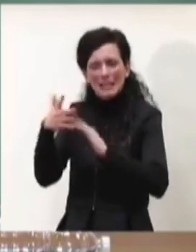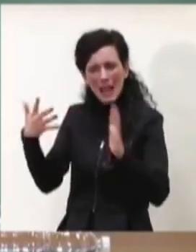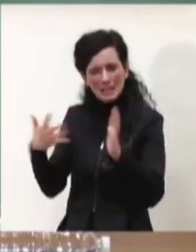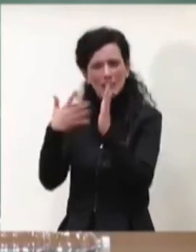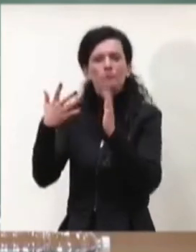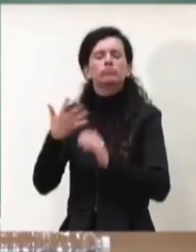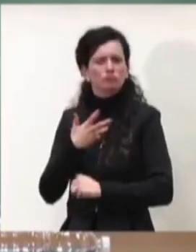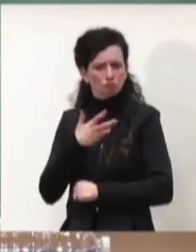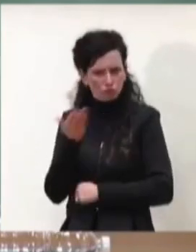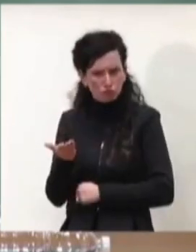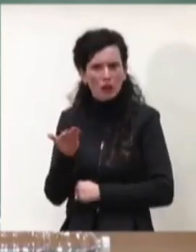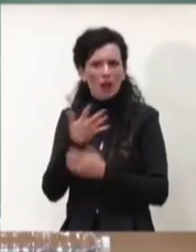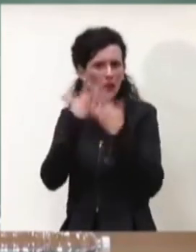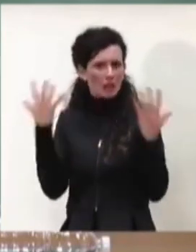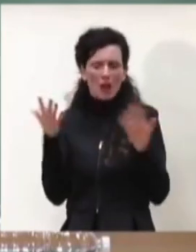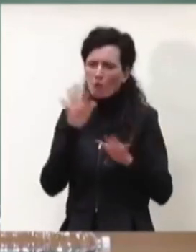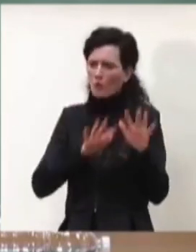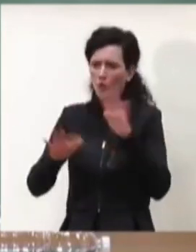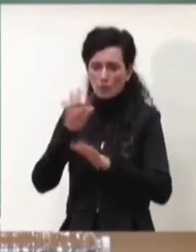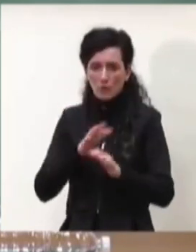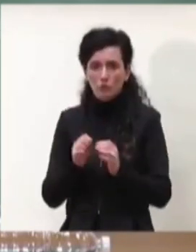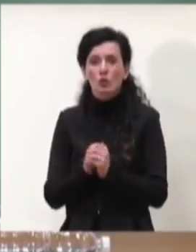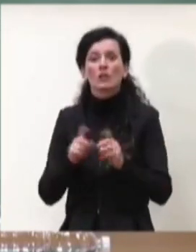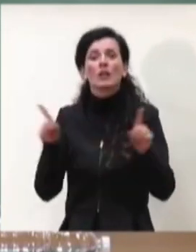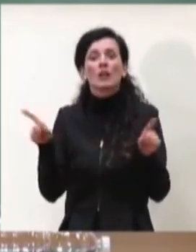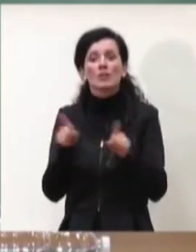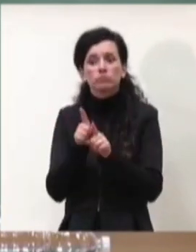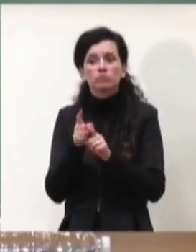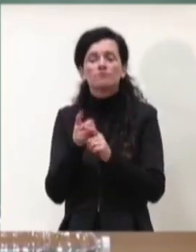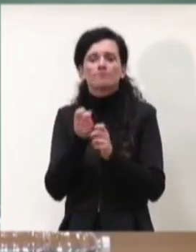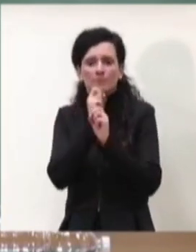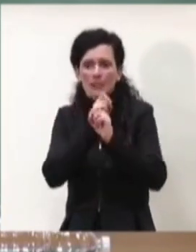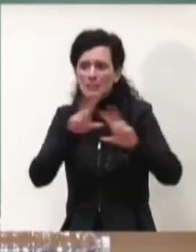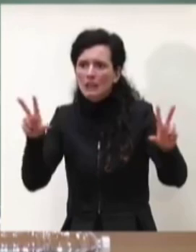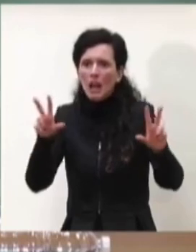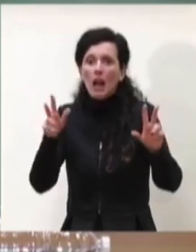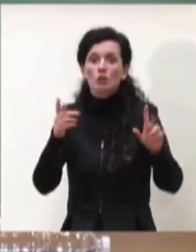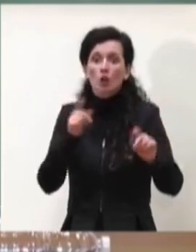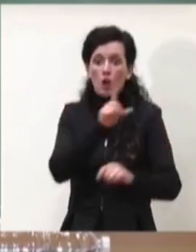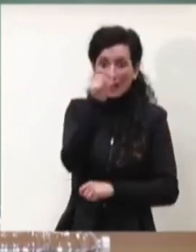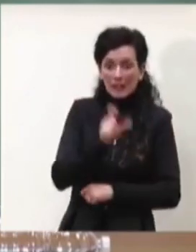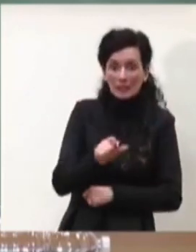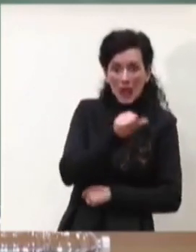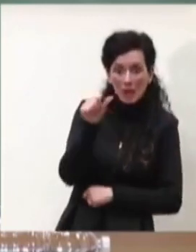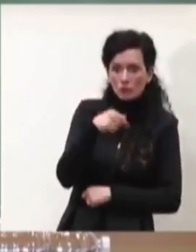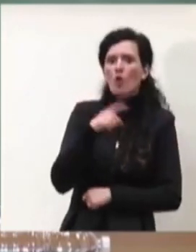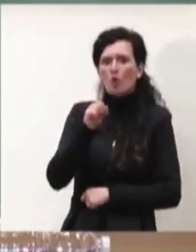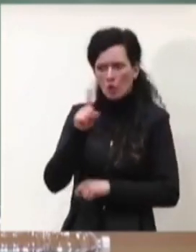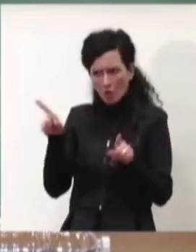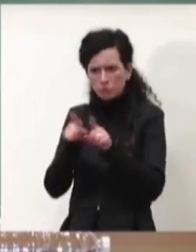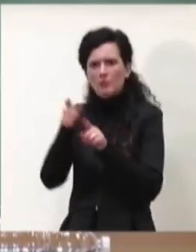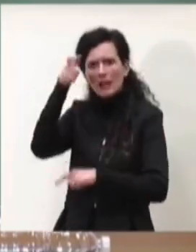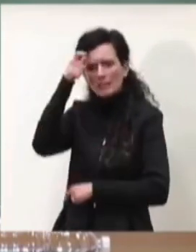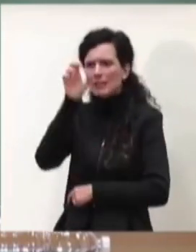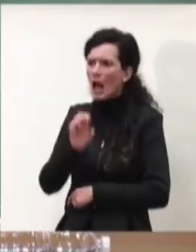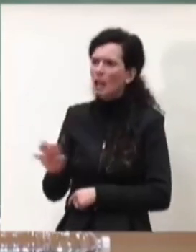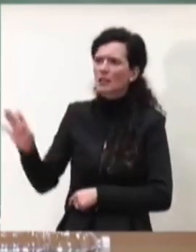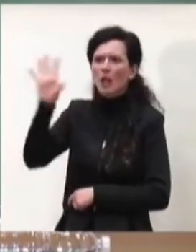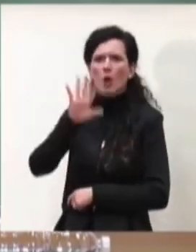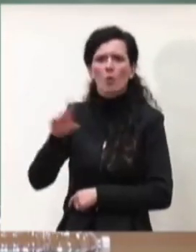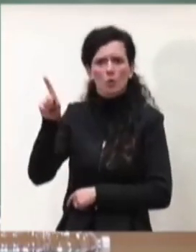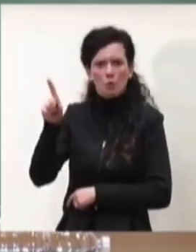controtendenza e abbiamo anche segnalato che questo è già avvenuto in altri paesi che hanno adottato misure analoghe o